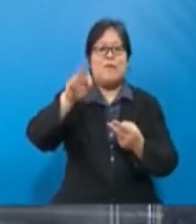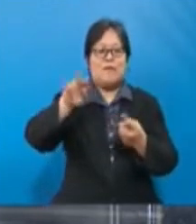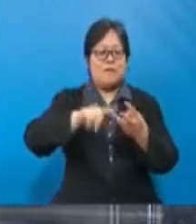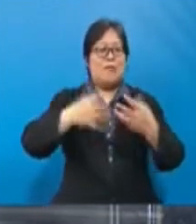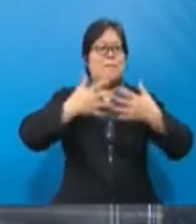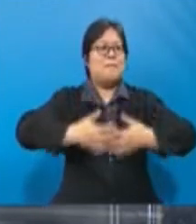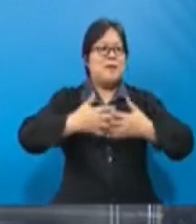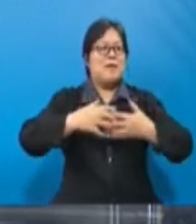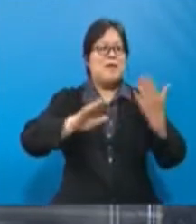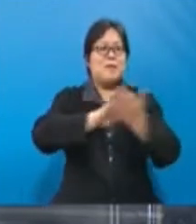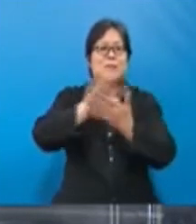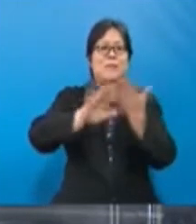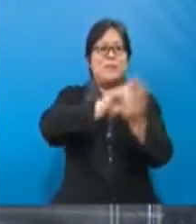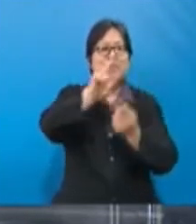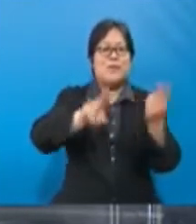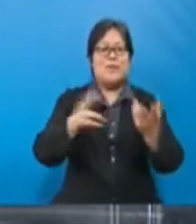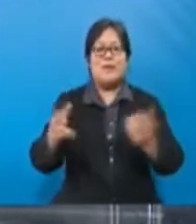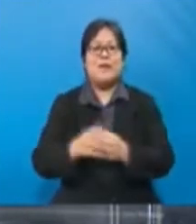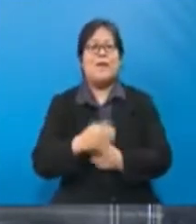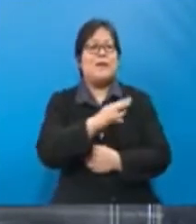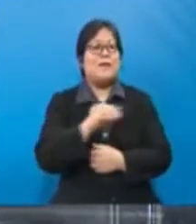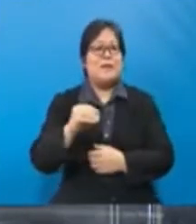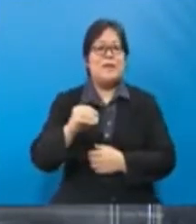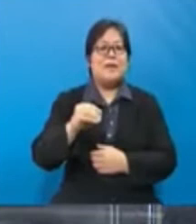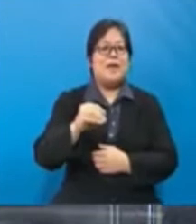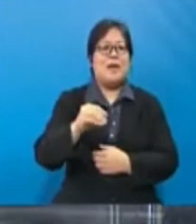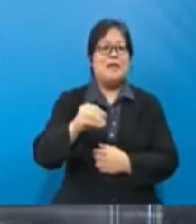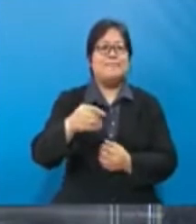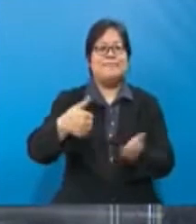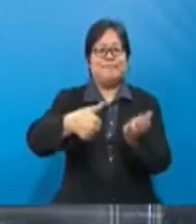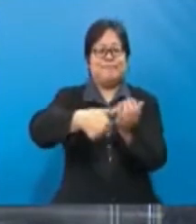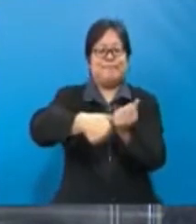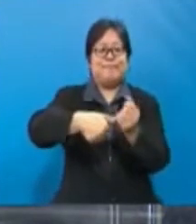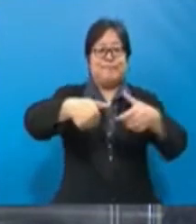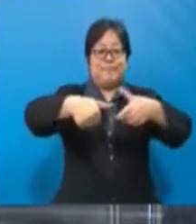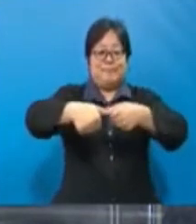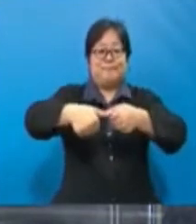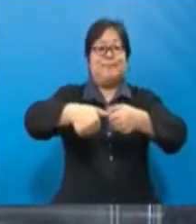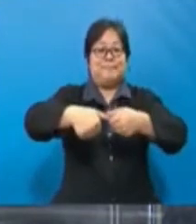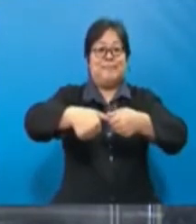mesin pembersih udara. dan juga paus oximeter yang